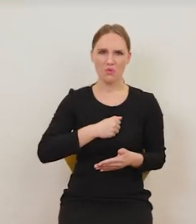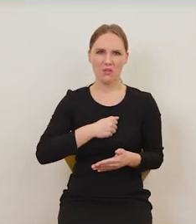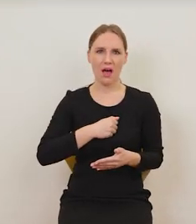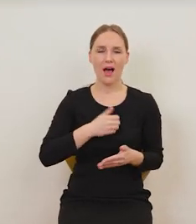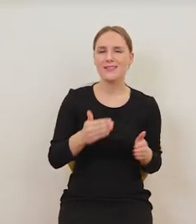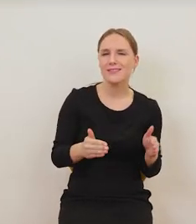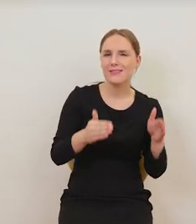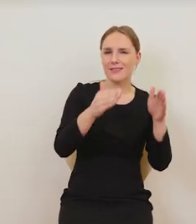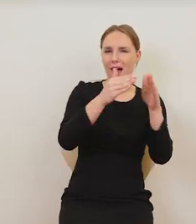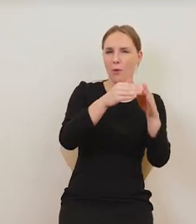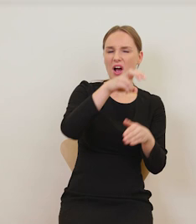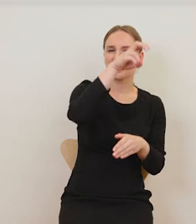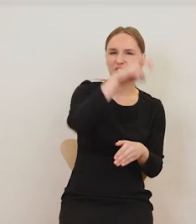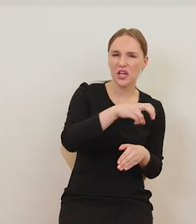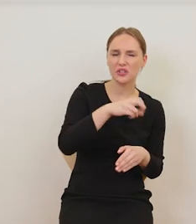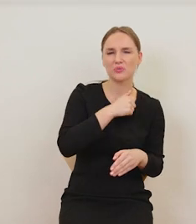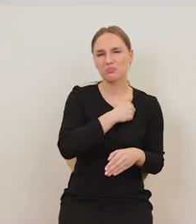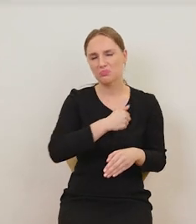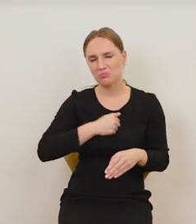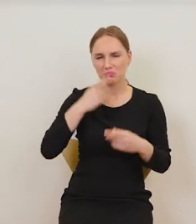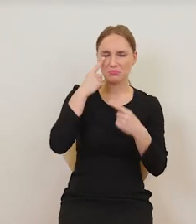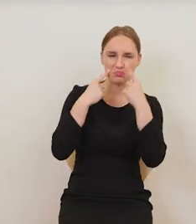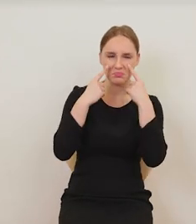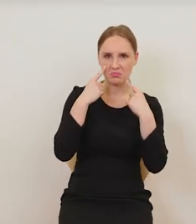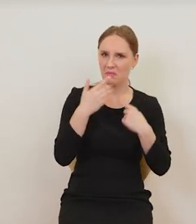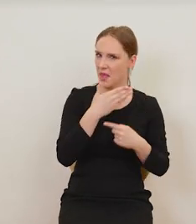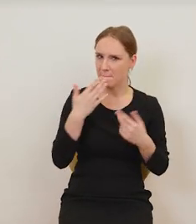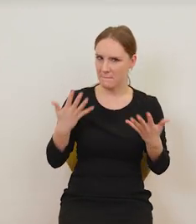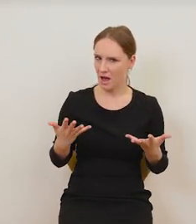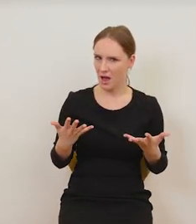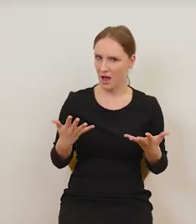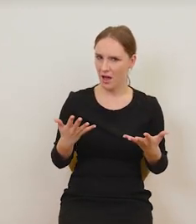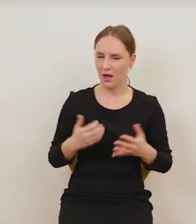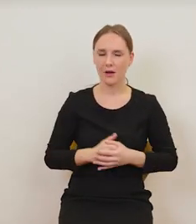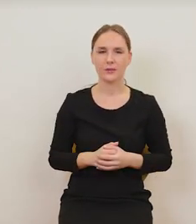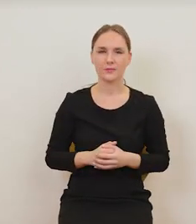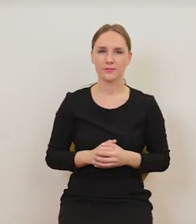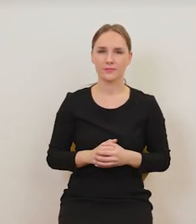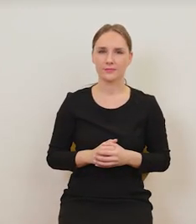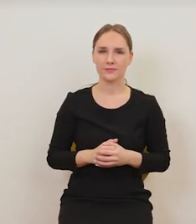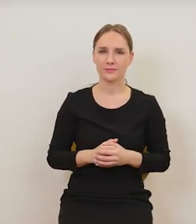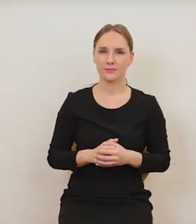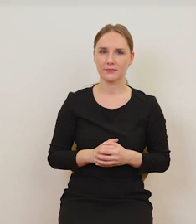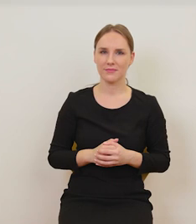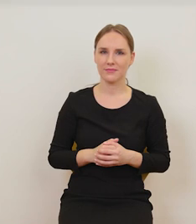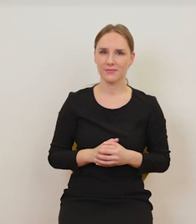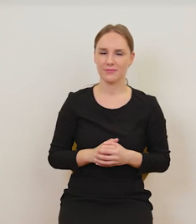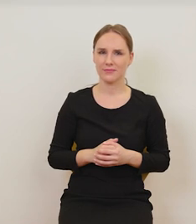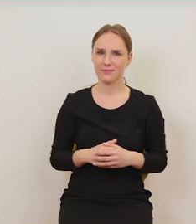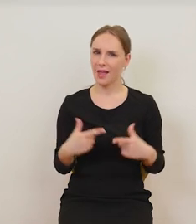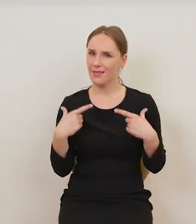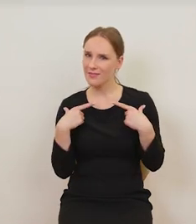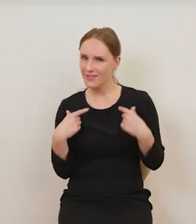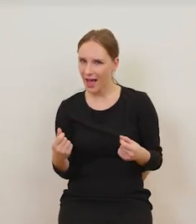artysta nie pokazuje jej siedzącej na skalę czy na brzegu i rozpaczającej. Tu nagle pojawia się